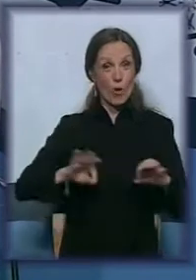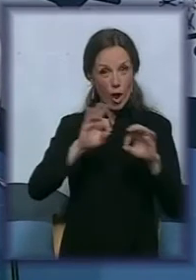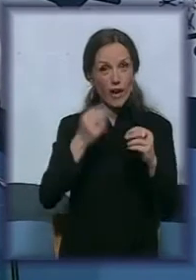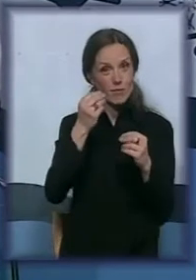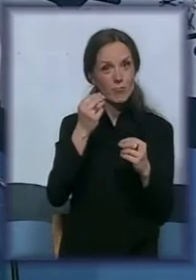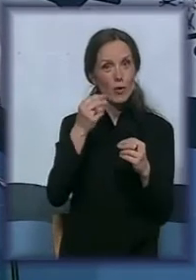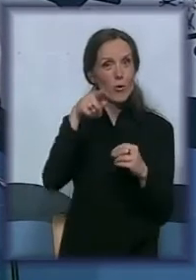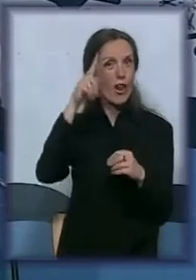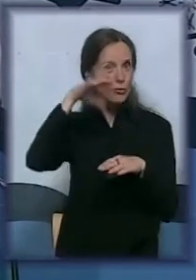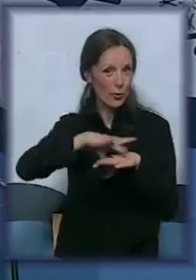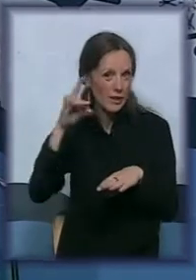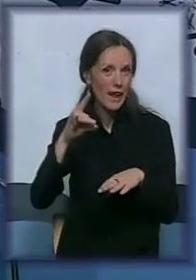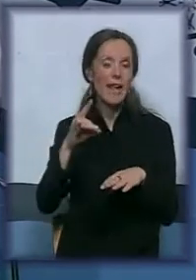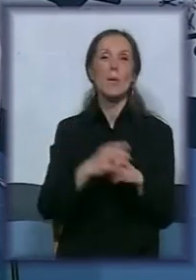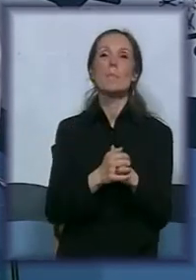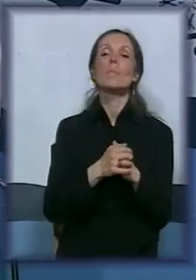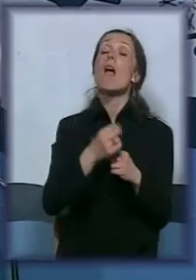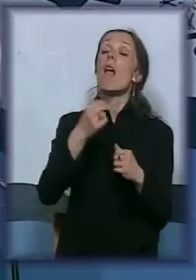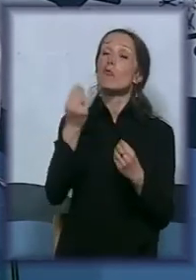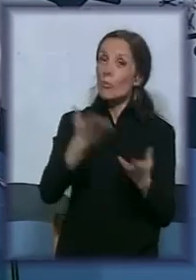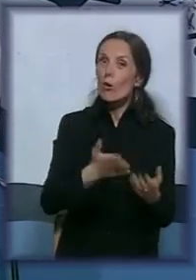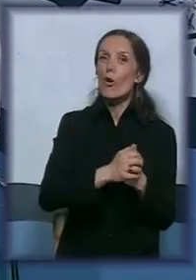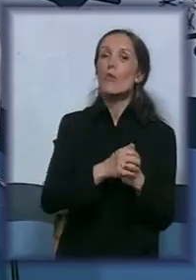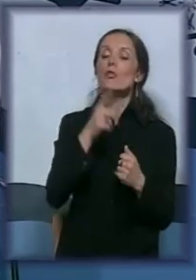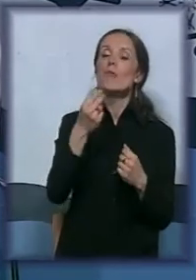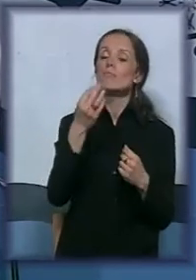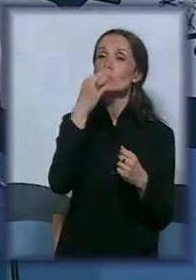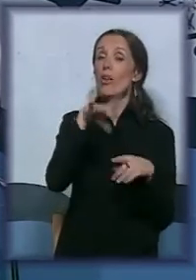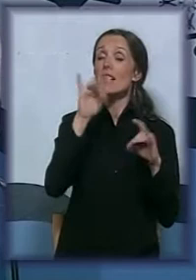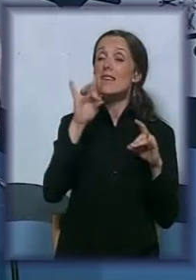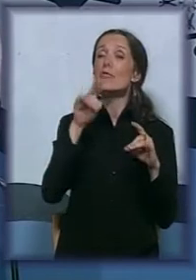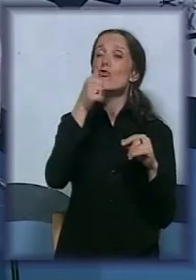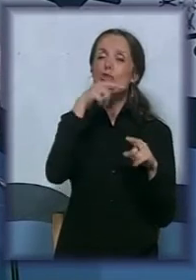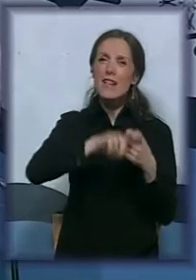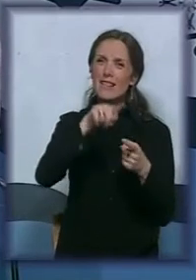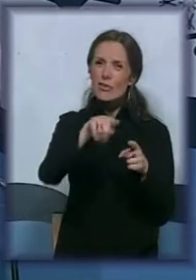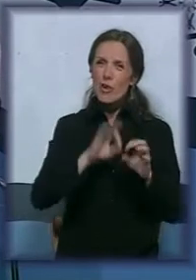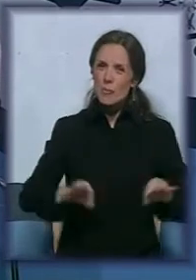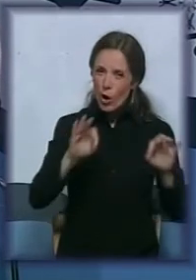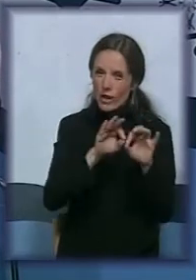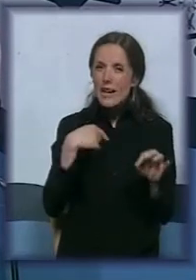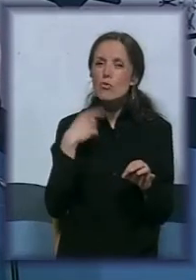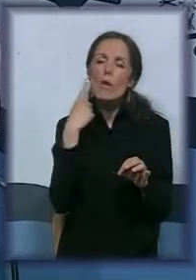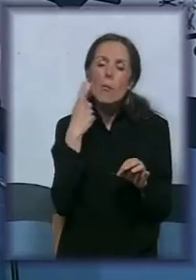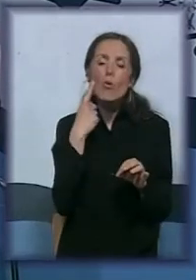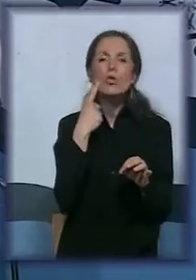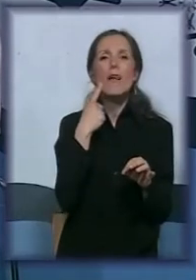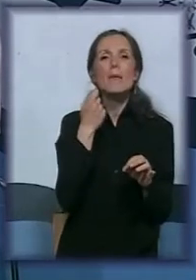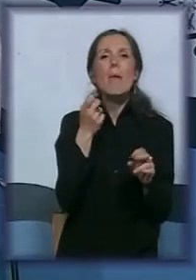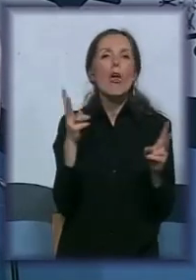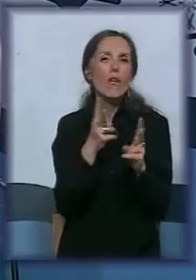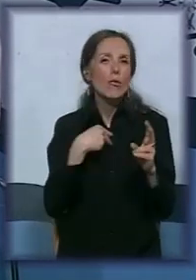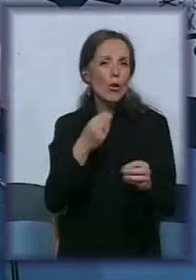Bolje vas našli. Što se tiče samog projekta, ja ću pokušati napravim jedan kratak uvod.